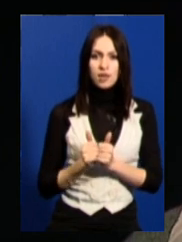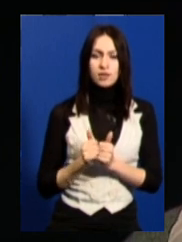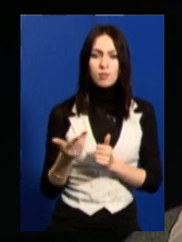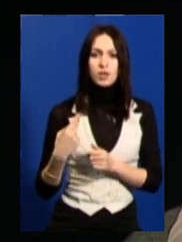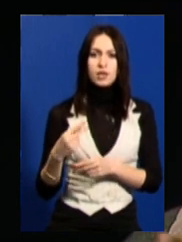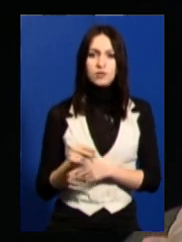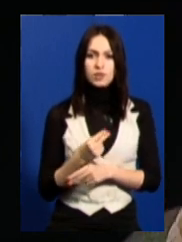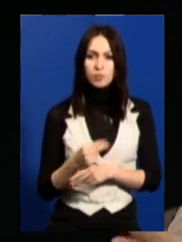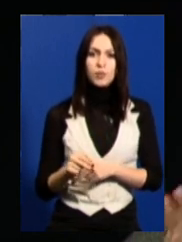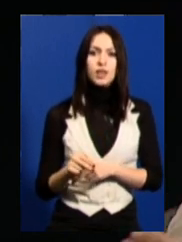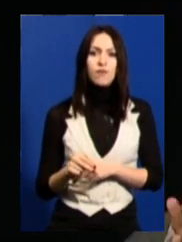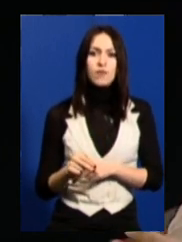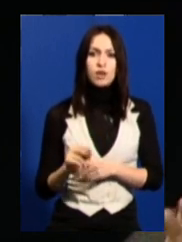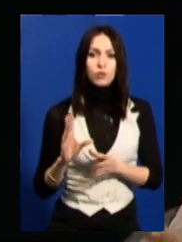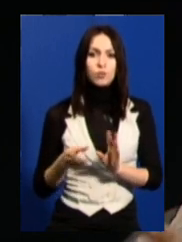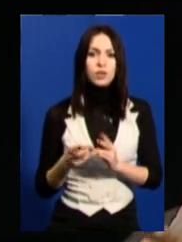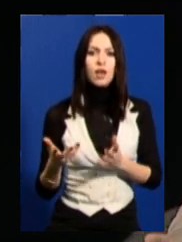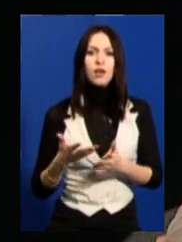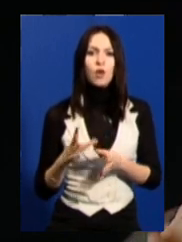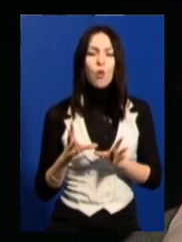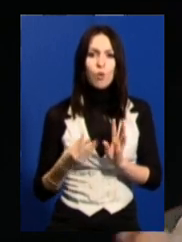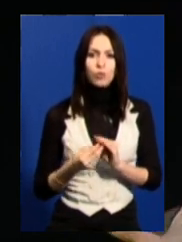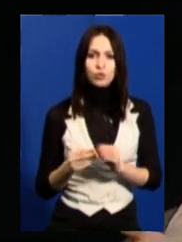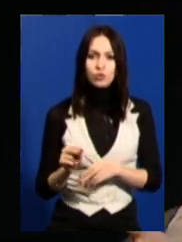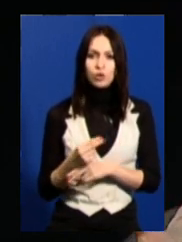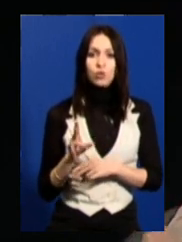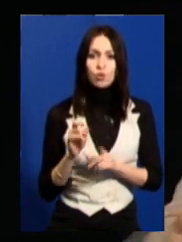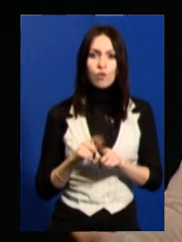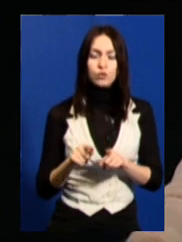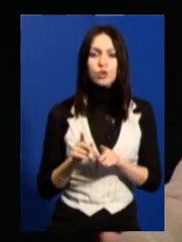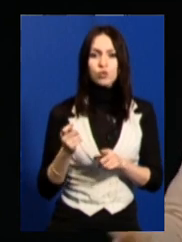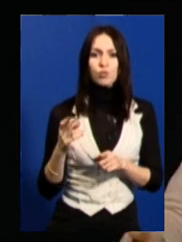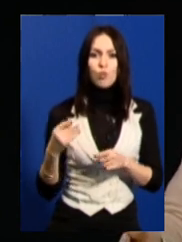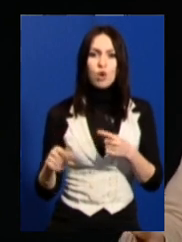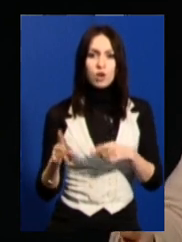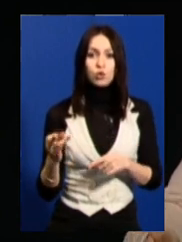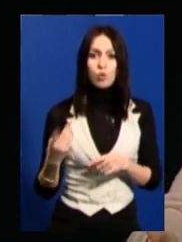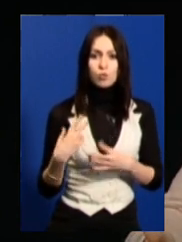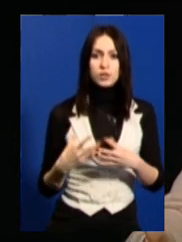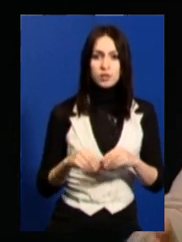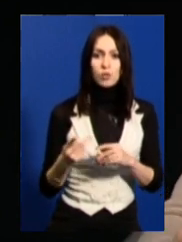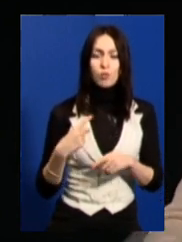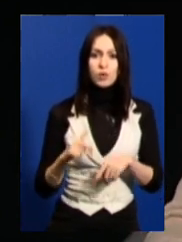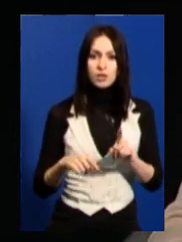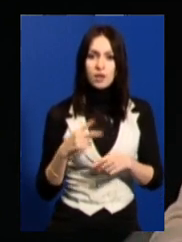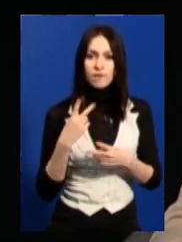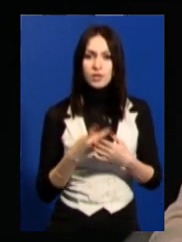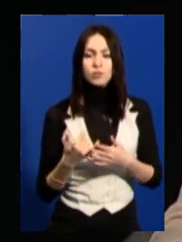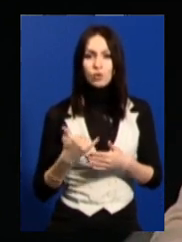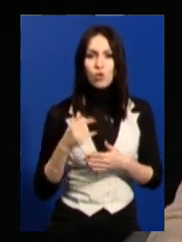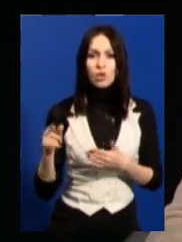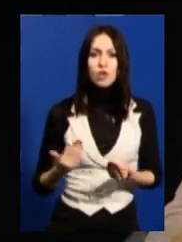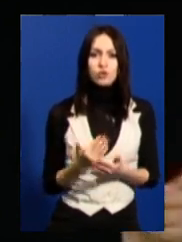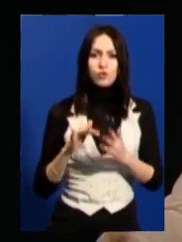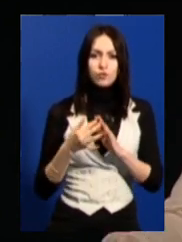виховували на якихось спільних засадах, але все ж таки по-різному. Але ми є родиною, ми рідко бачимося. Вона живе в селі,